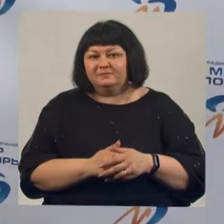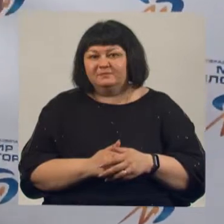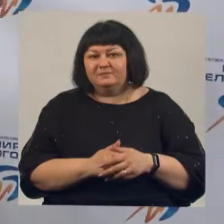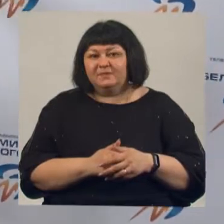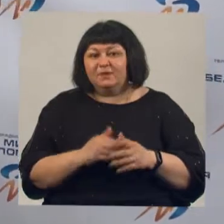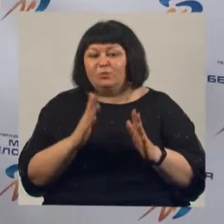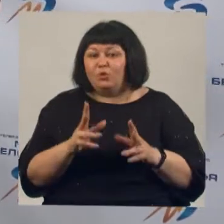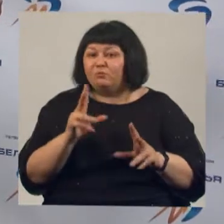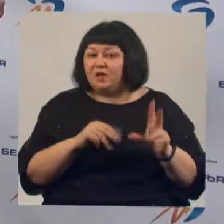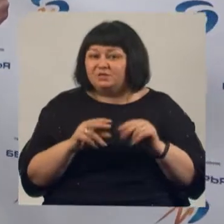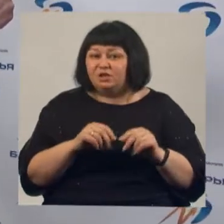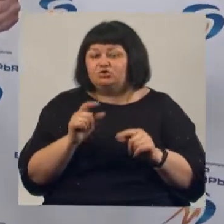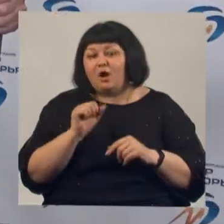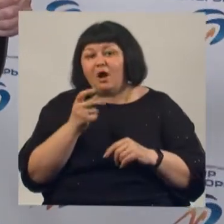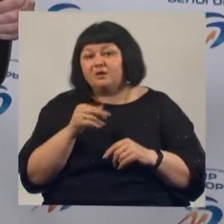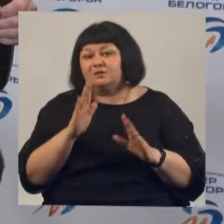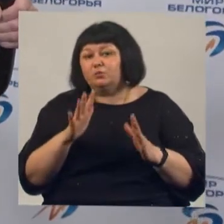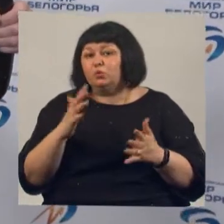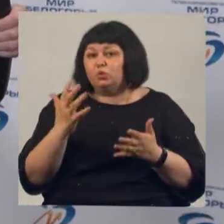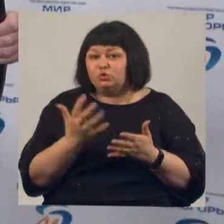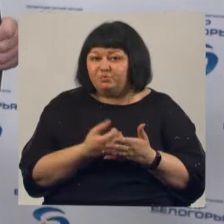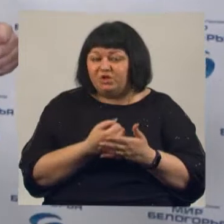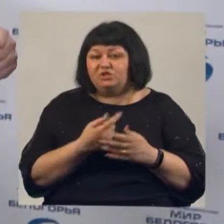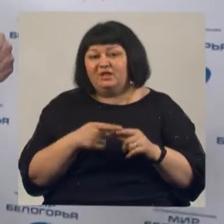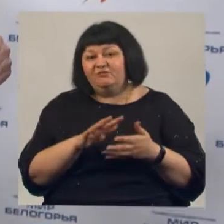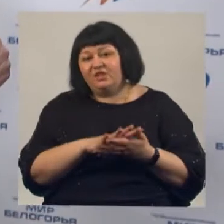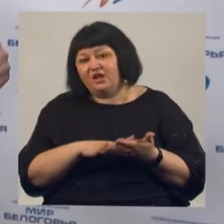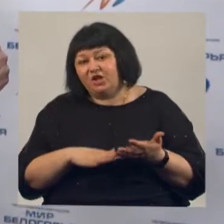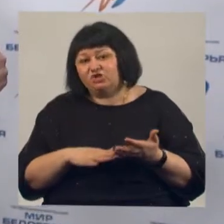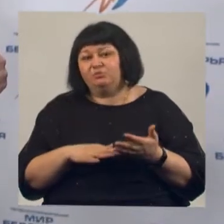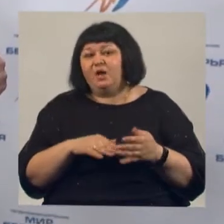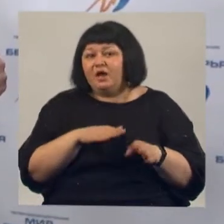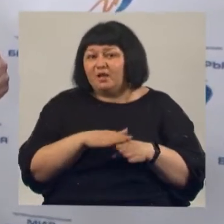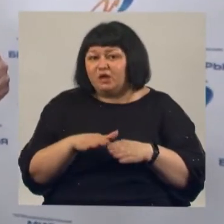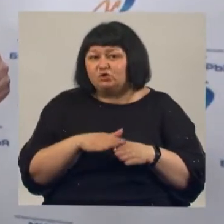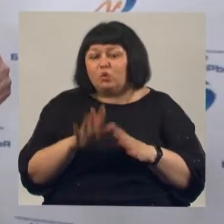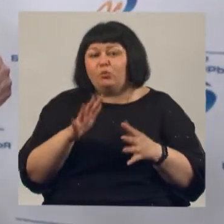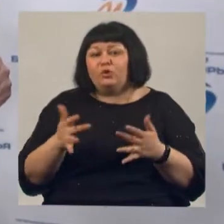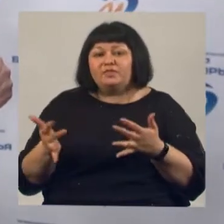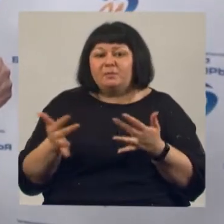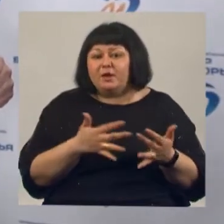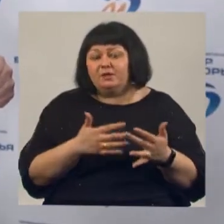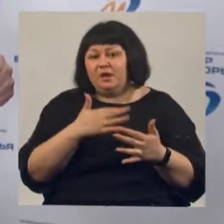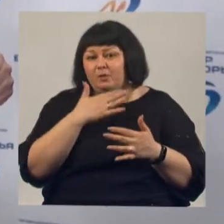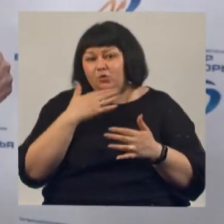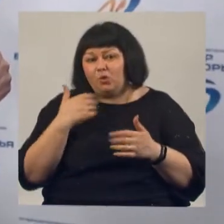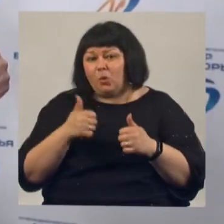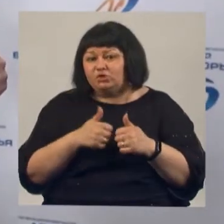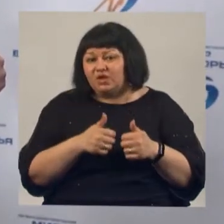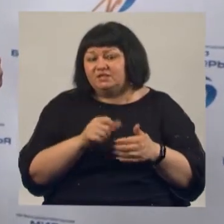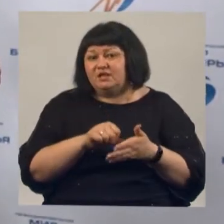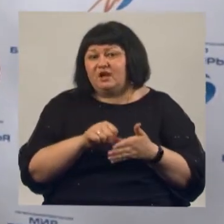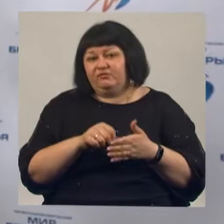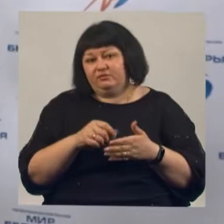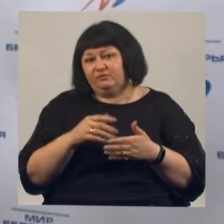Будем надеяться, что акция будет успешна и в дальнейшем реализовываться, и набирать как можно больше участников вокруг себя. Желаем успехов и